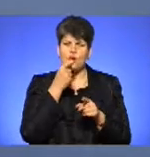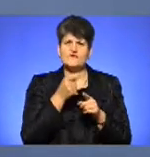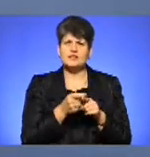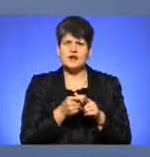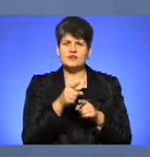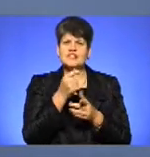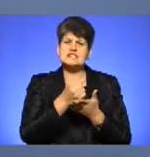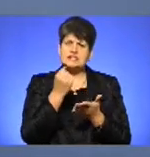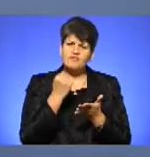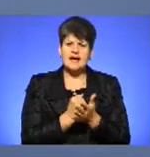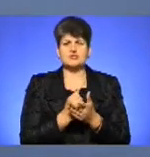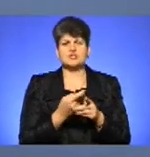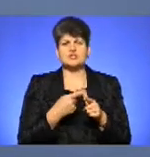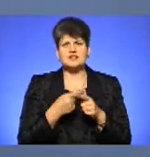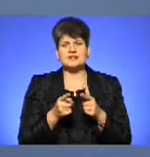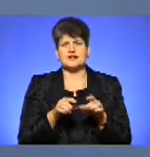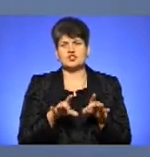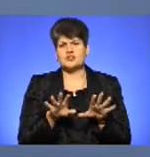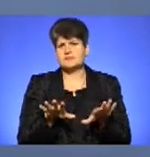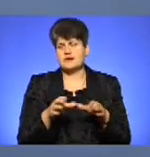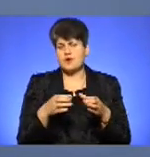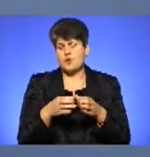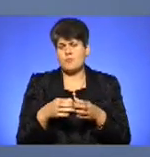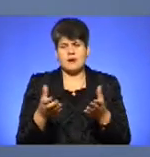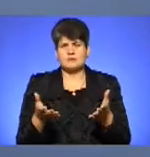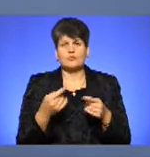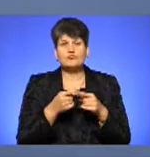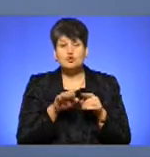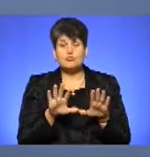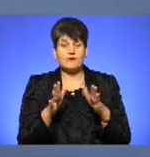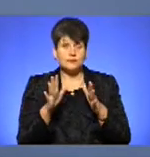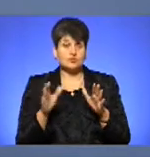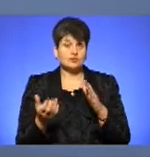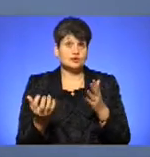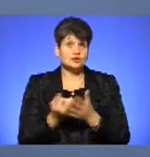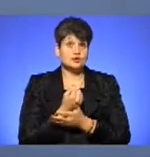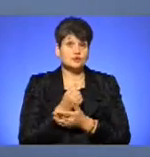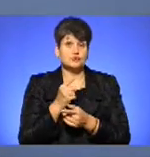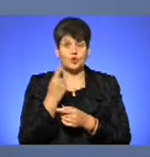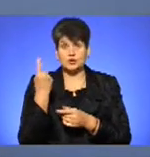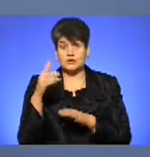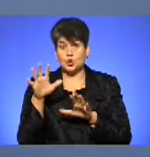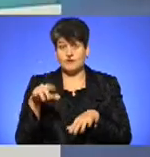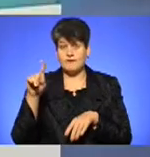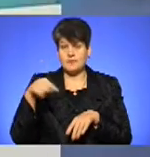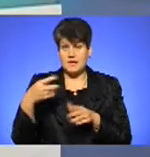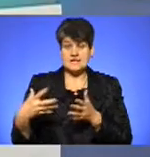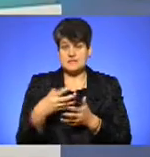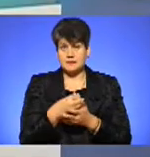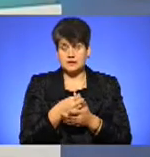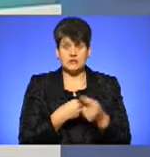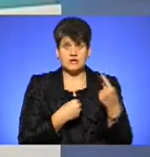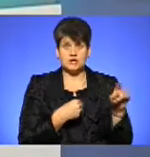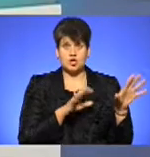затверджені, чи це рішення місцевих громад. Тому що в цьому випадку вийшло, що один голова вимагає заплатити, інший